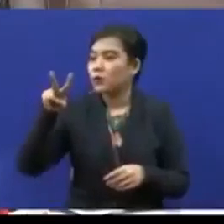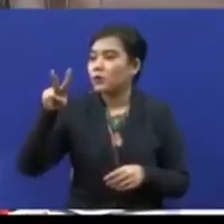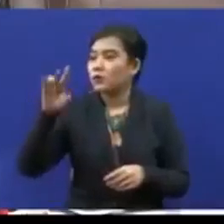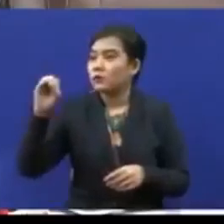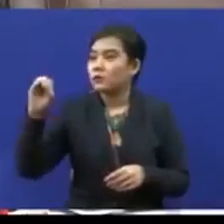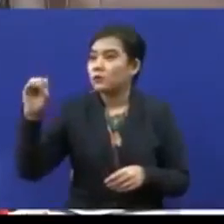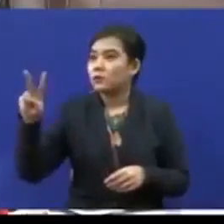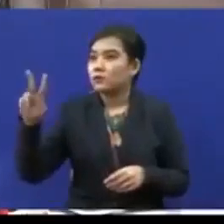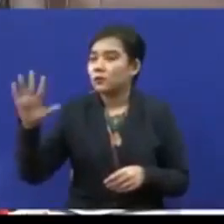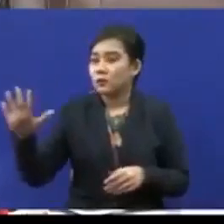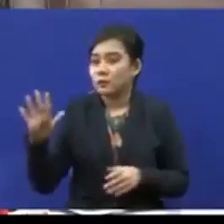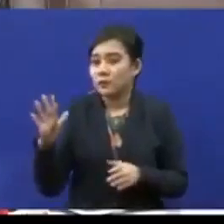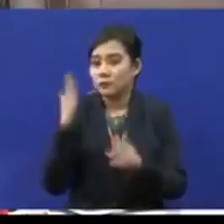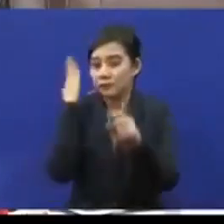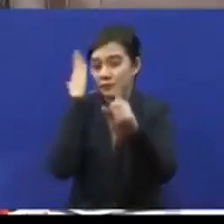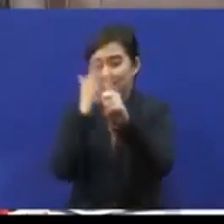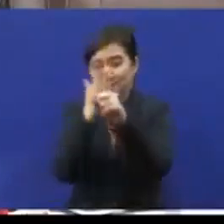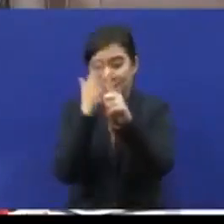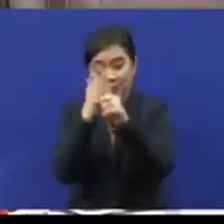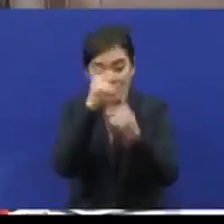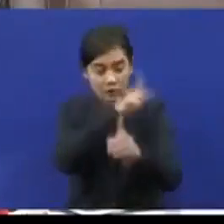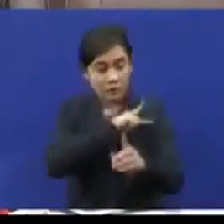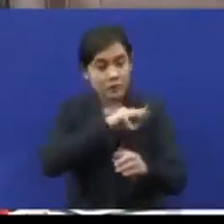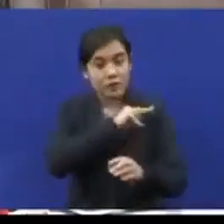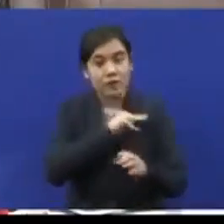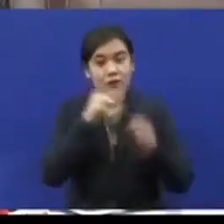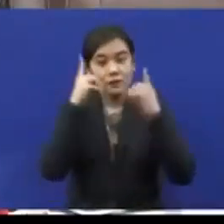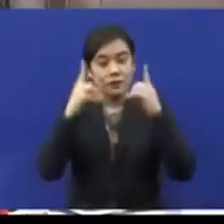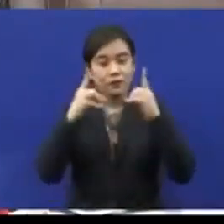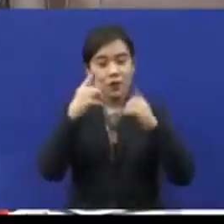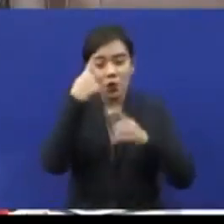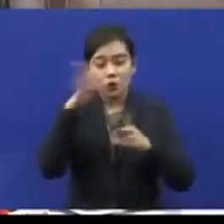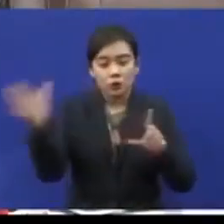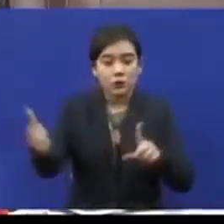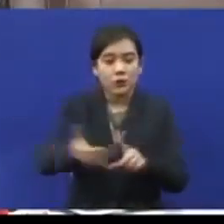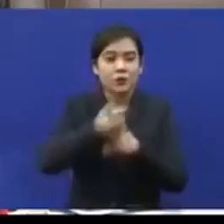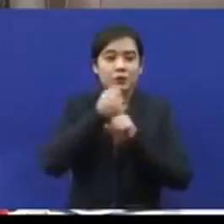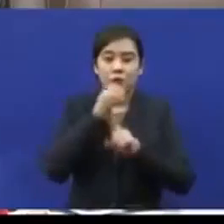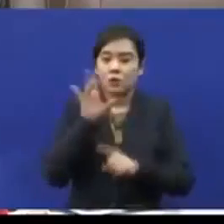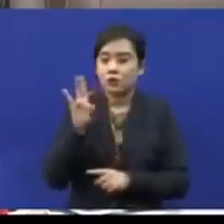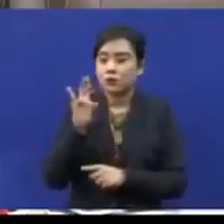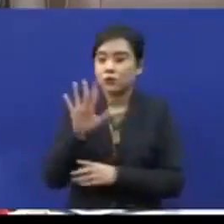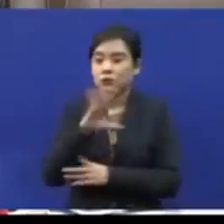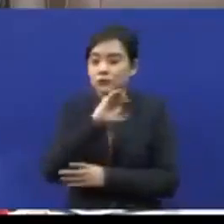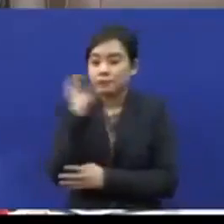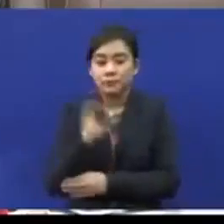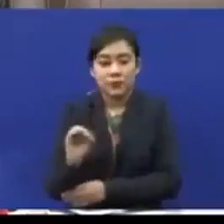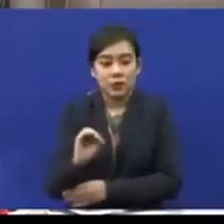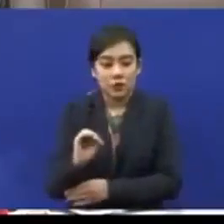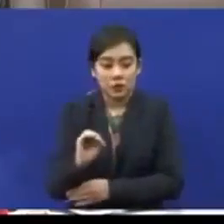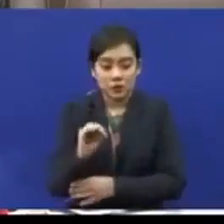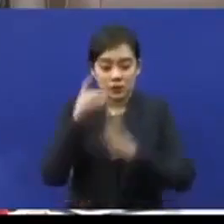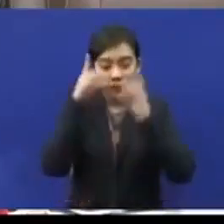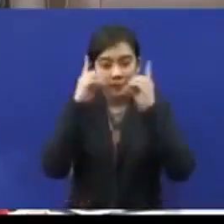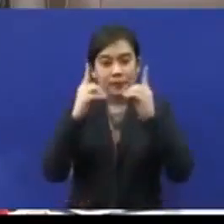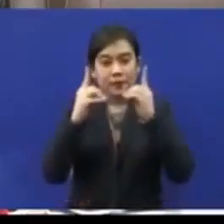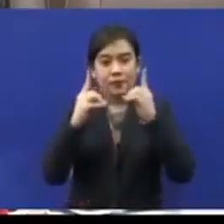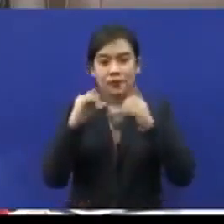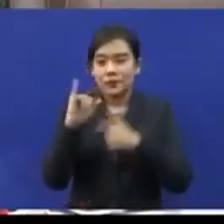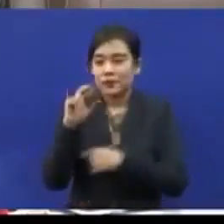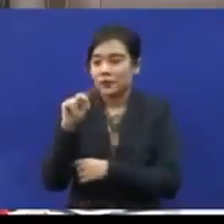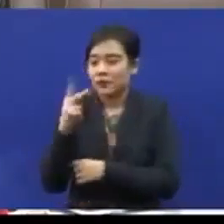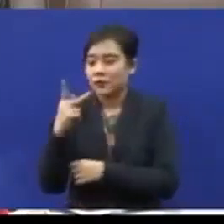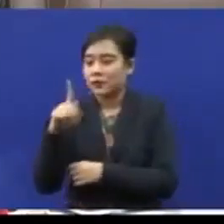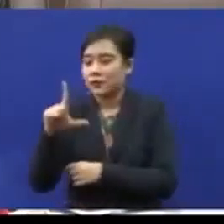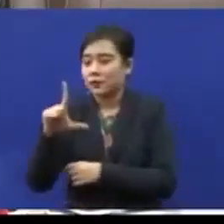sasaran Kementerian Pendidikan sebenarnya adalah untuk mencapai 75% pendidikan inklusif untuk kanak